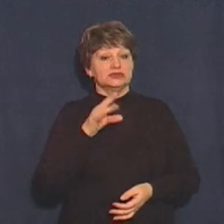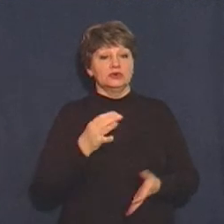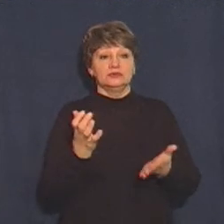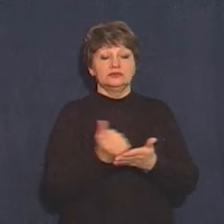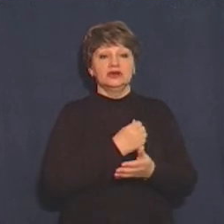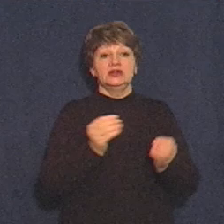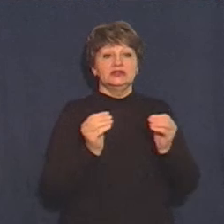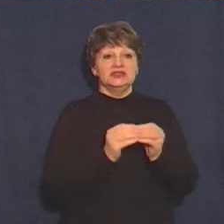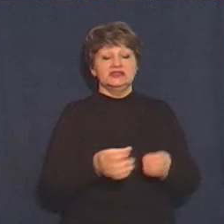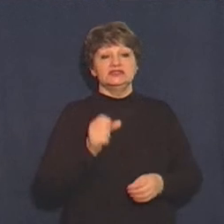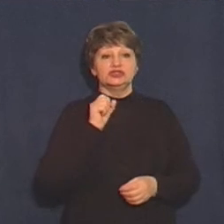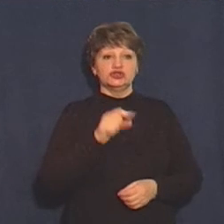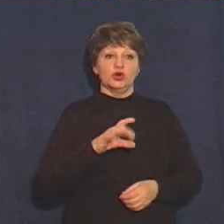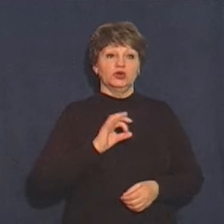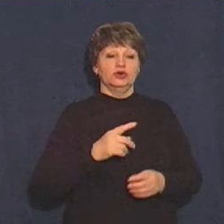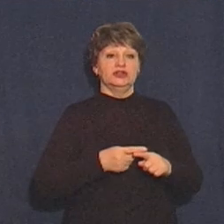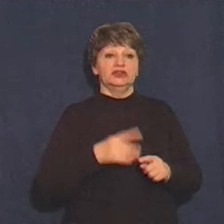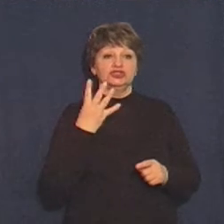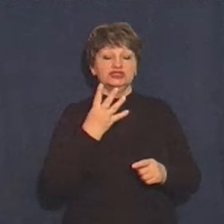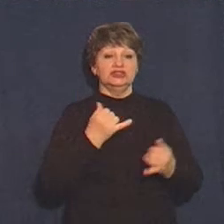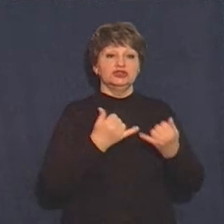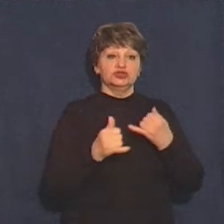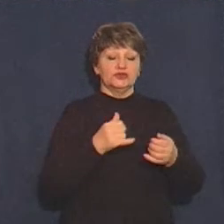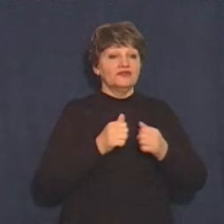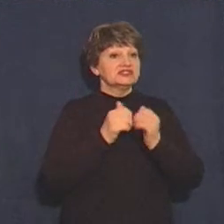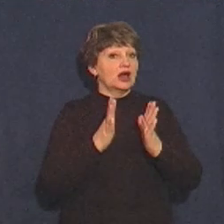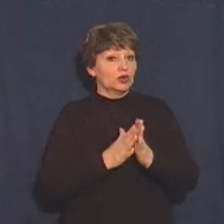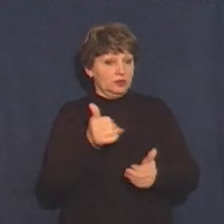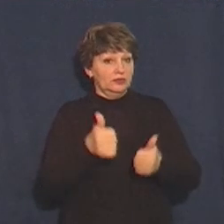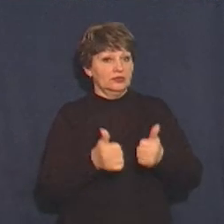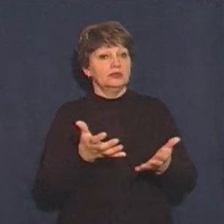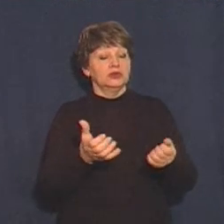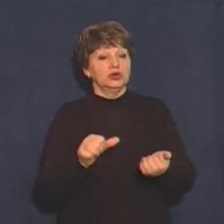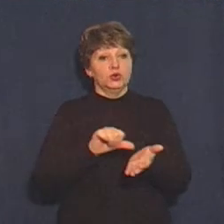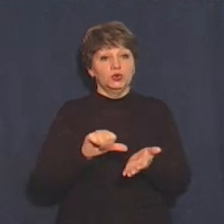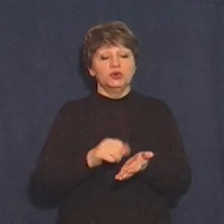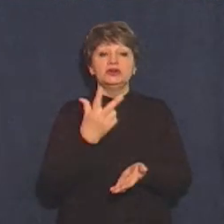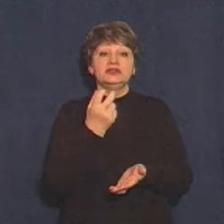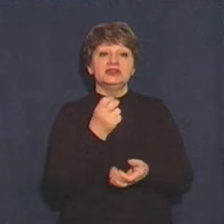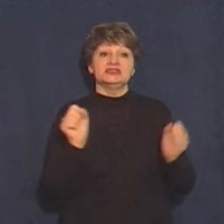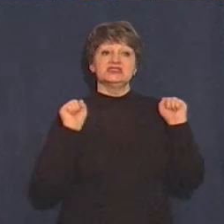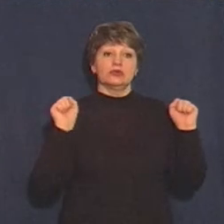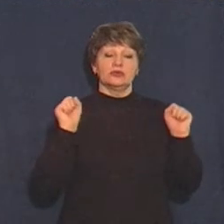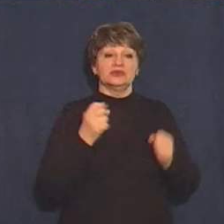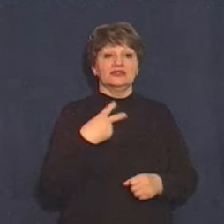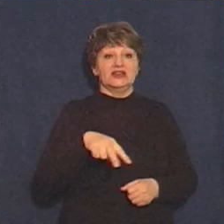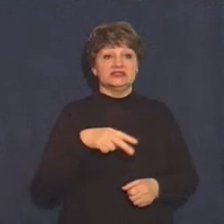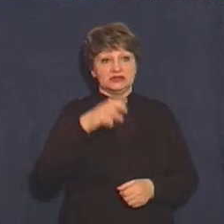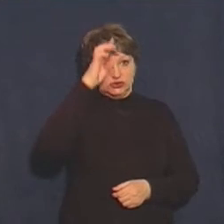золоті, 1 срібну і 5 бронзових. Загалом у турнірі беруть участь 300 спортсменів із 20 країн.